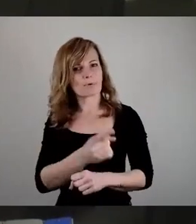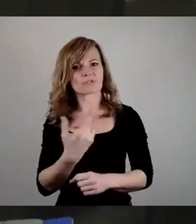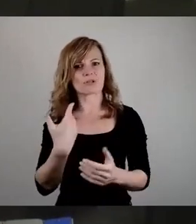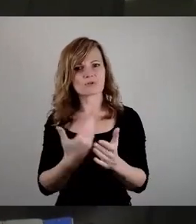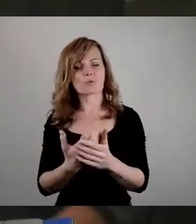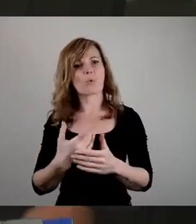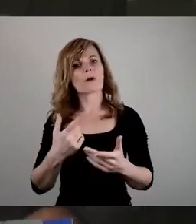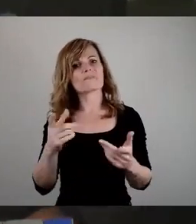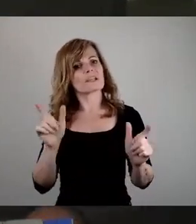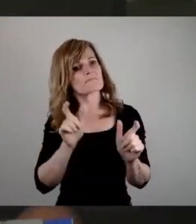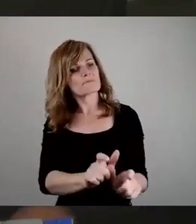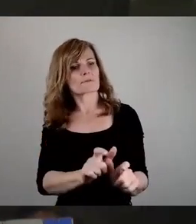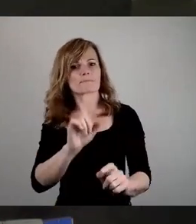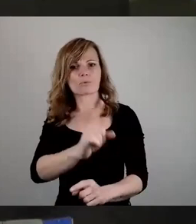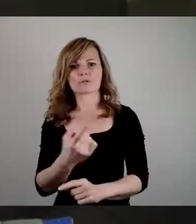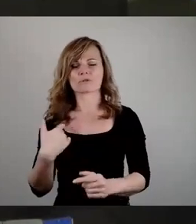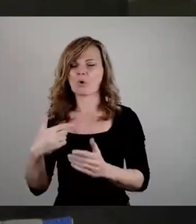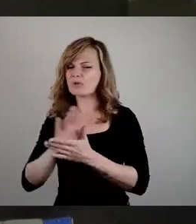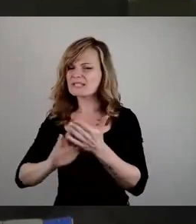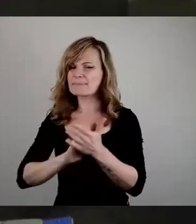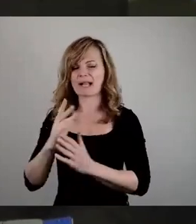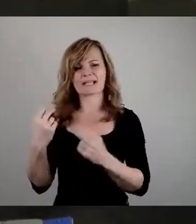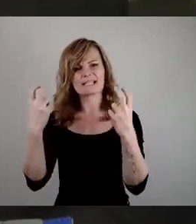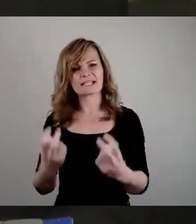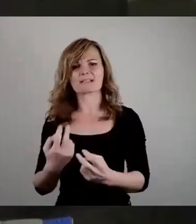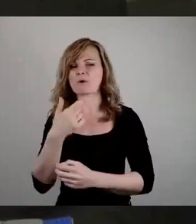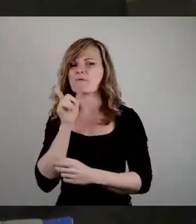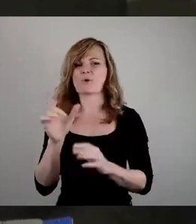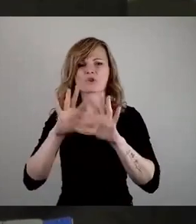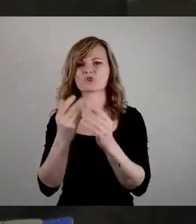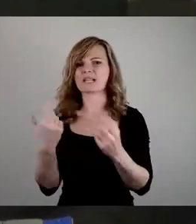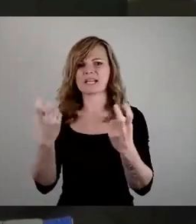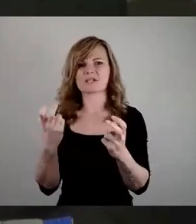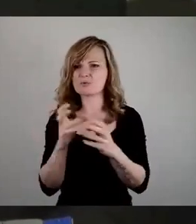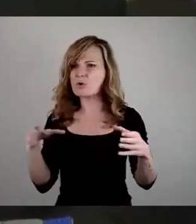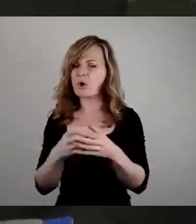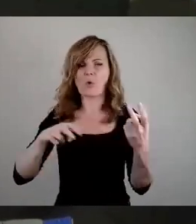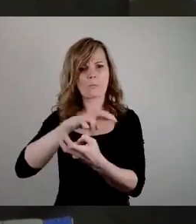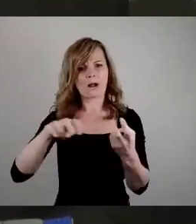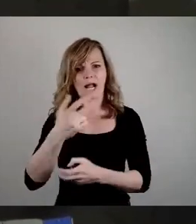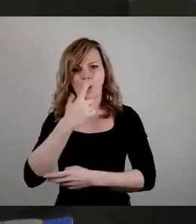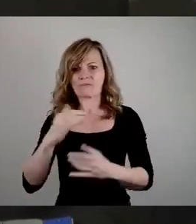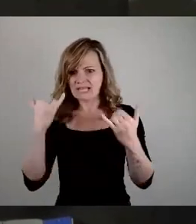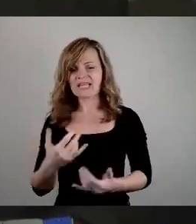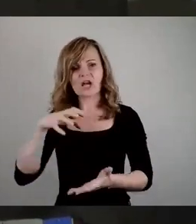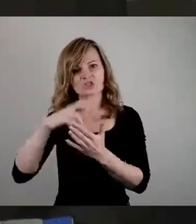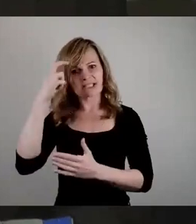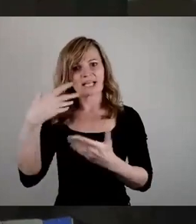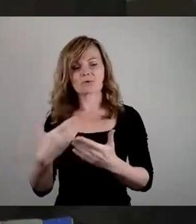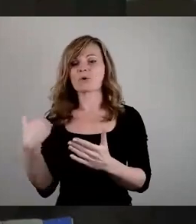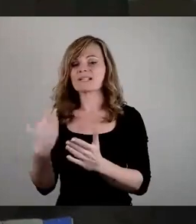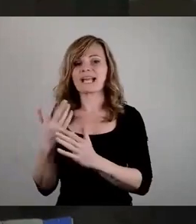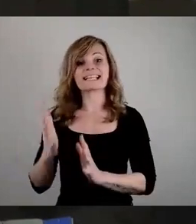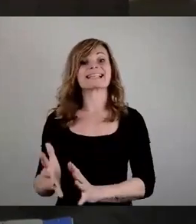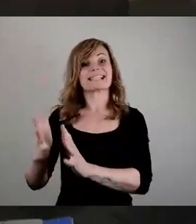unterbinden haben. Ich habe das noch nie in einer Sitzung auch in dem Wirtschaftsrat erlebt, dass man so miteinander umgeht, wie das hier im Stadtrat. Seit zehn